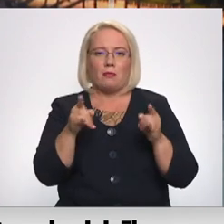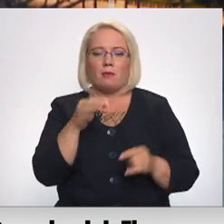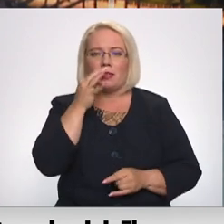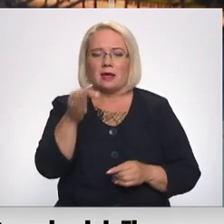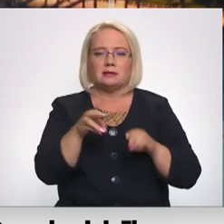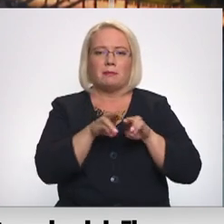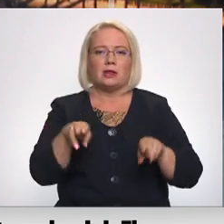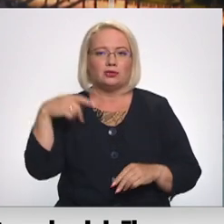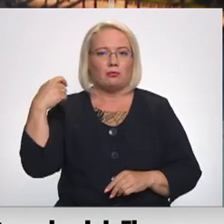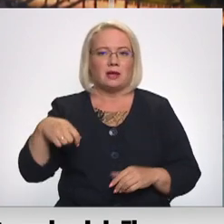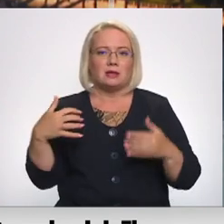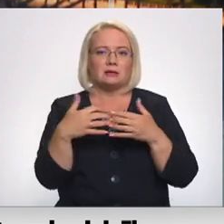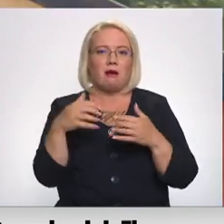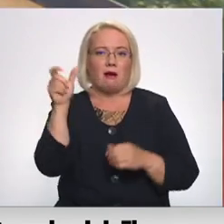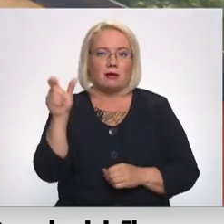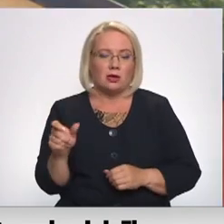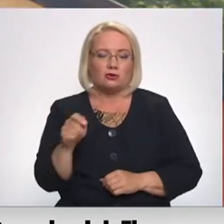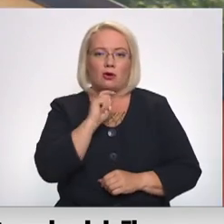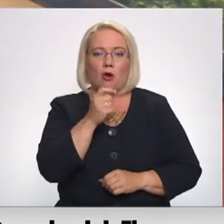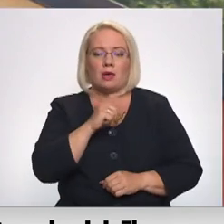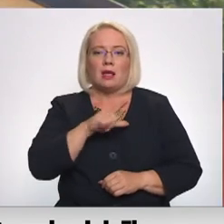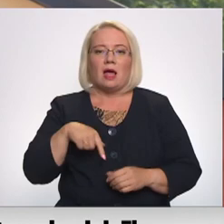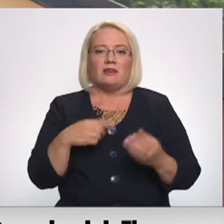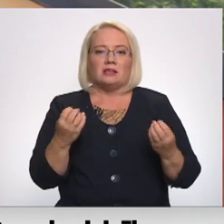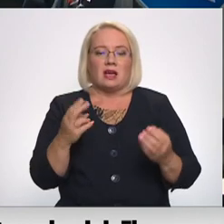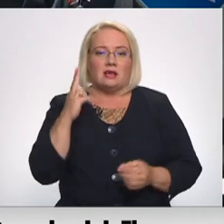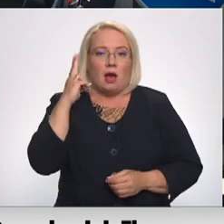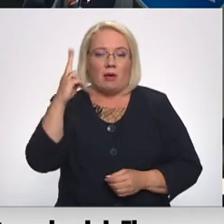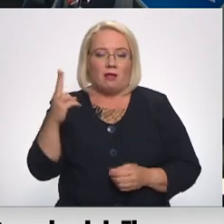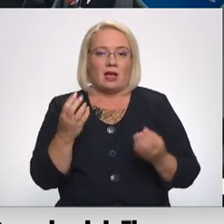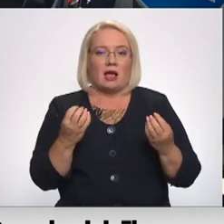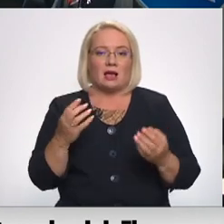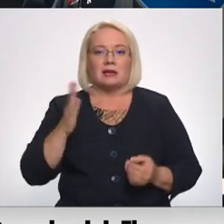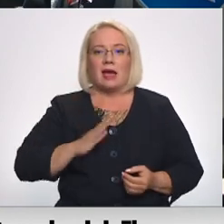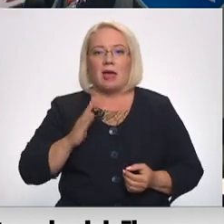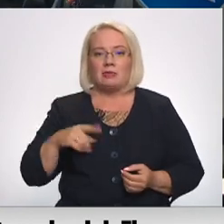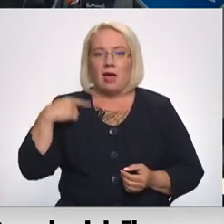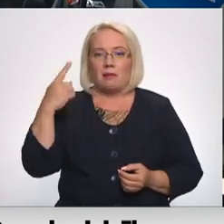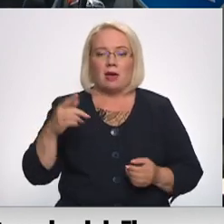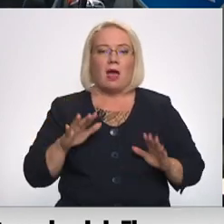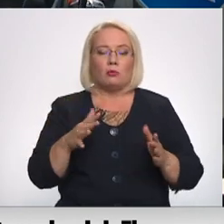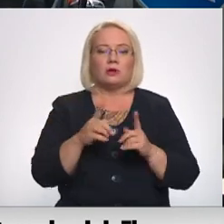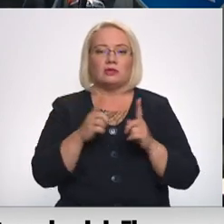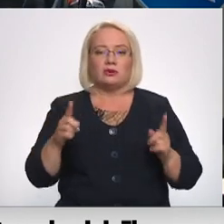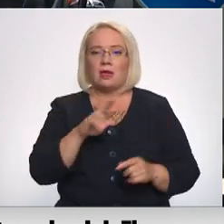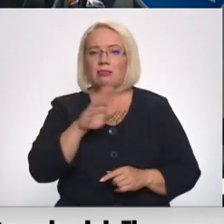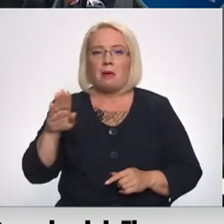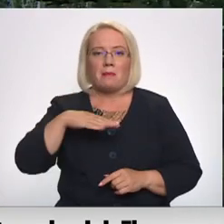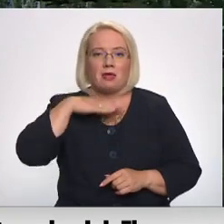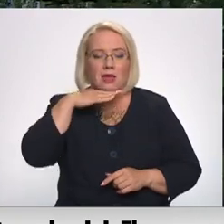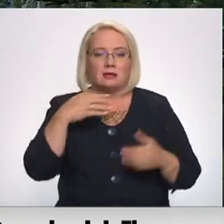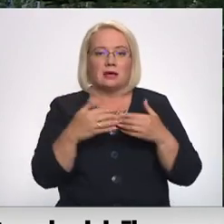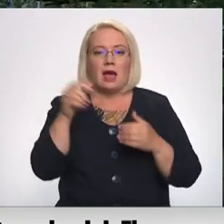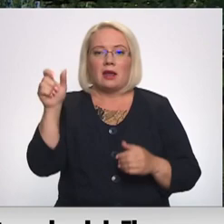prezidents Krišjāns Kariņš. Komentējot Latvijas gāzes apgalvoto, ka gāzes gaidamajai apkuras sezonai varētu nepietikt, Kariņš